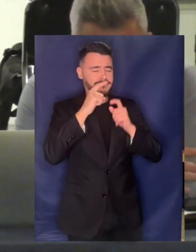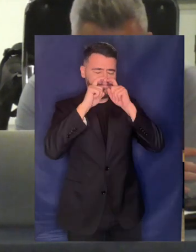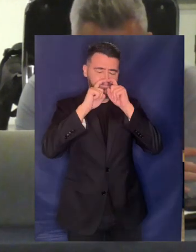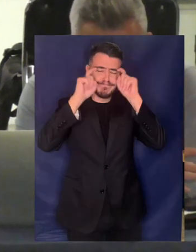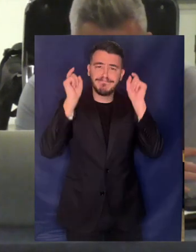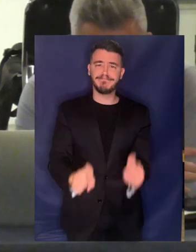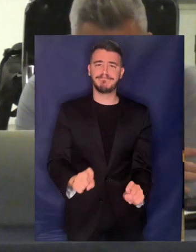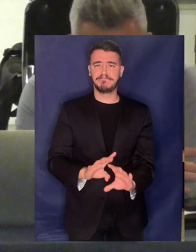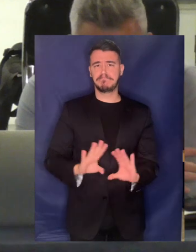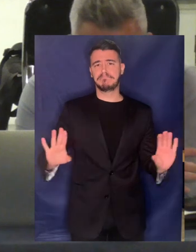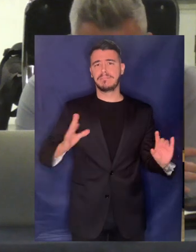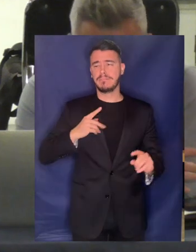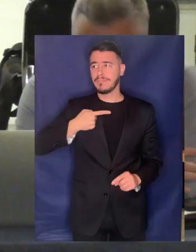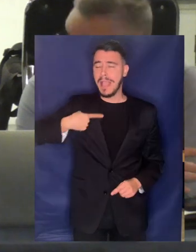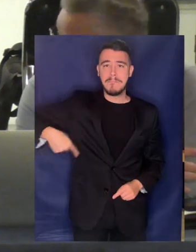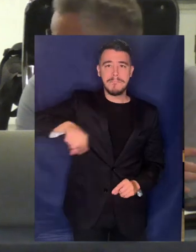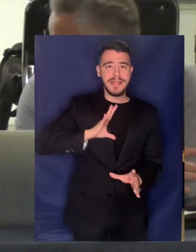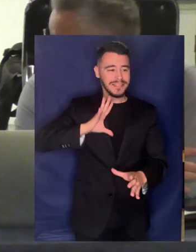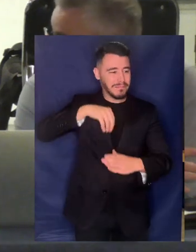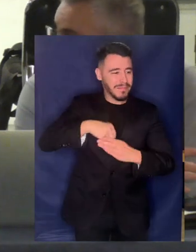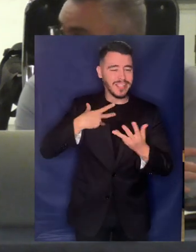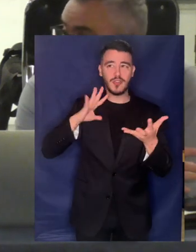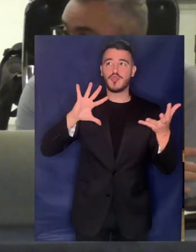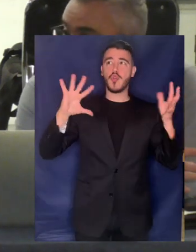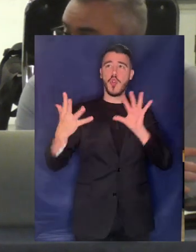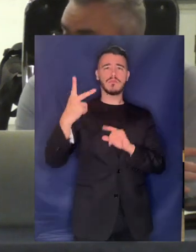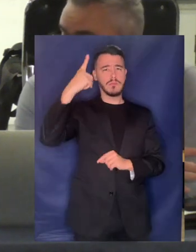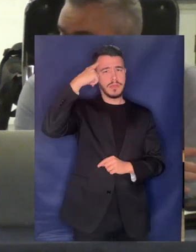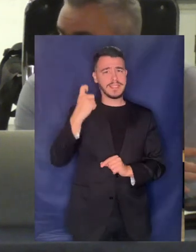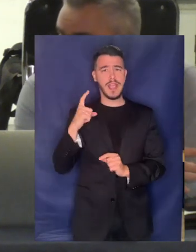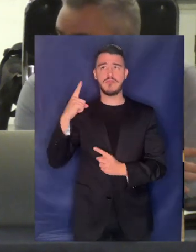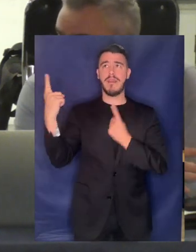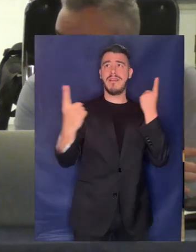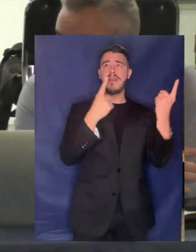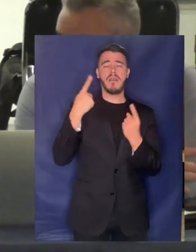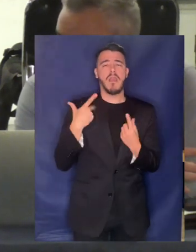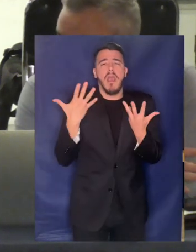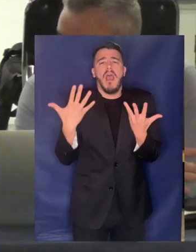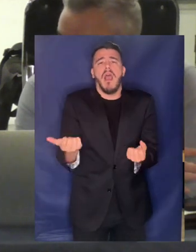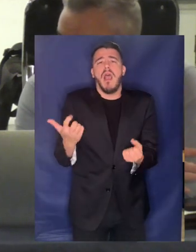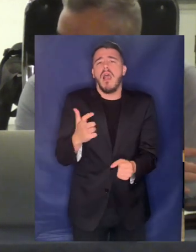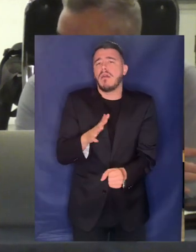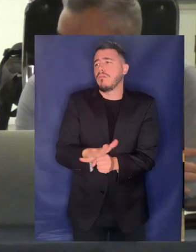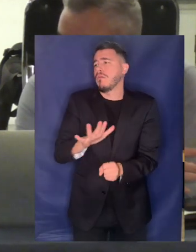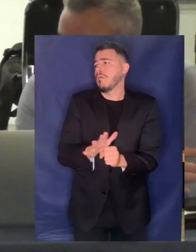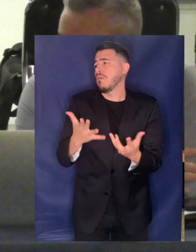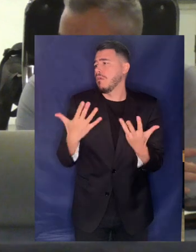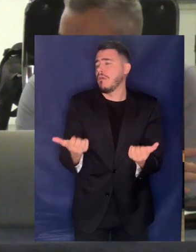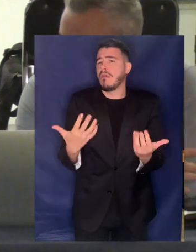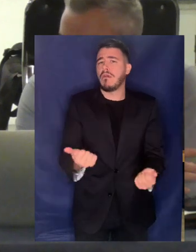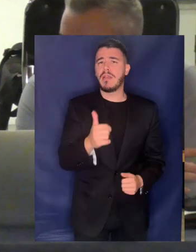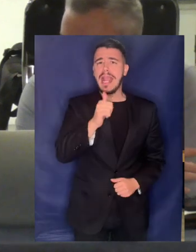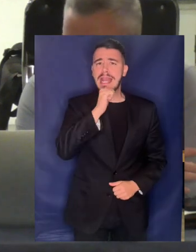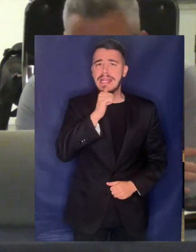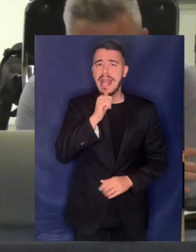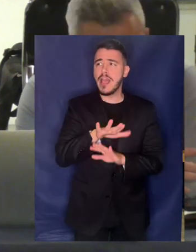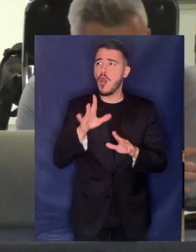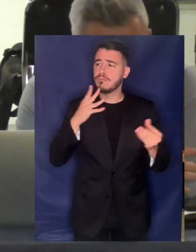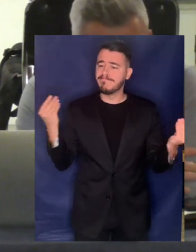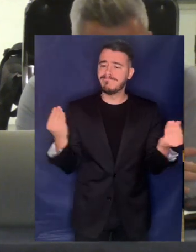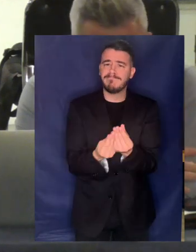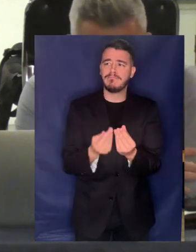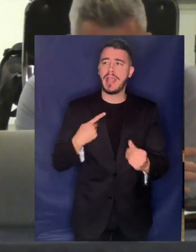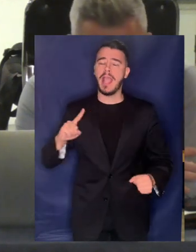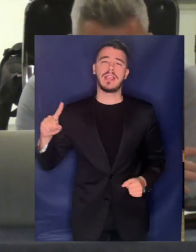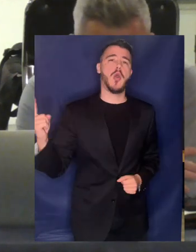στον οποίο θέλουμε να ζούμε γιατί ξέρουμε ότι στον πλανήτη υπάρχει επαρκές του γλυκό νερό για την ικανοποίηση των ζωτικών αναγκών που